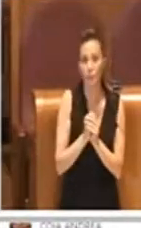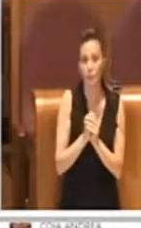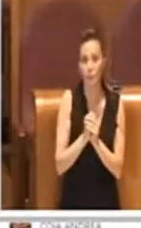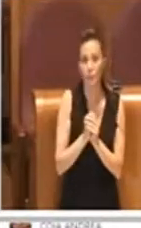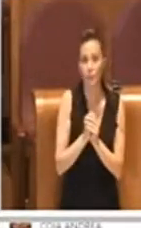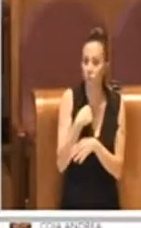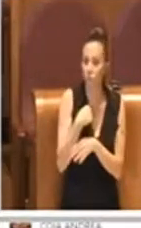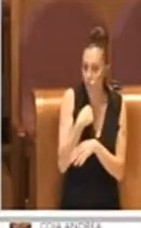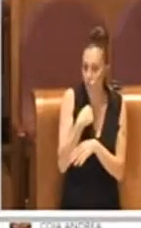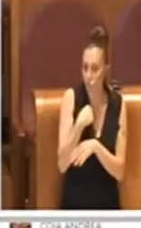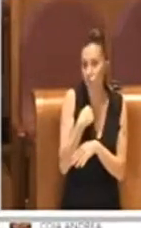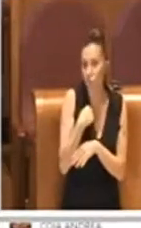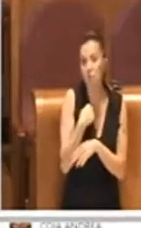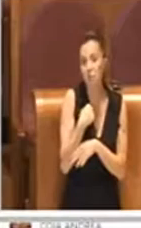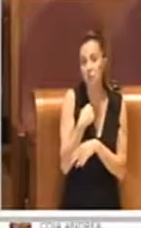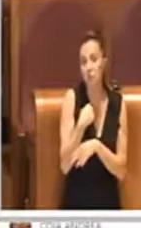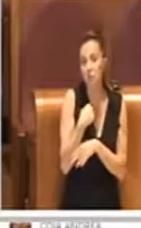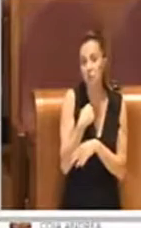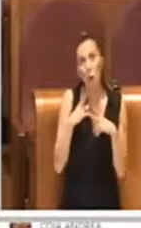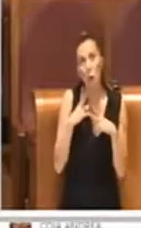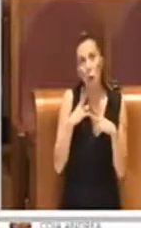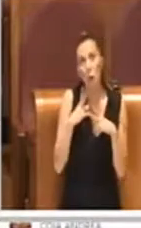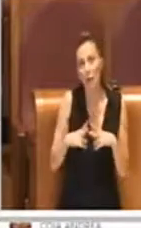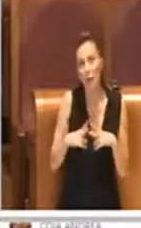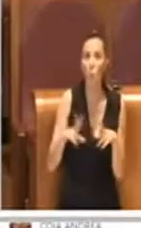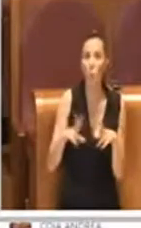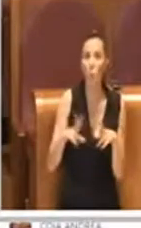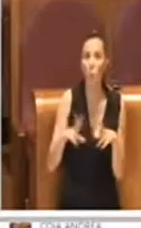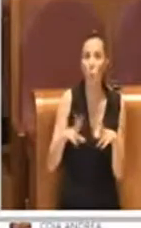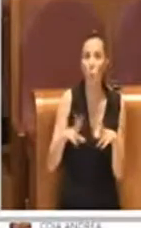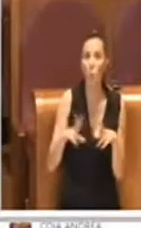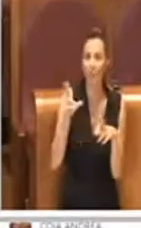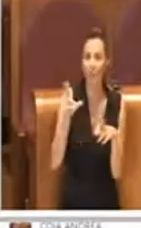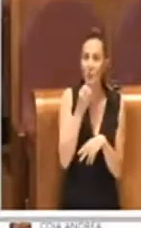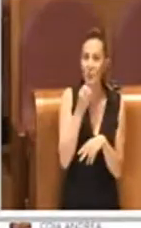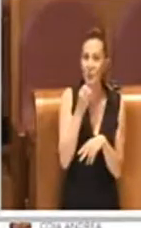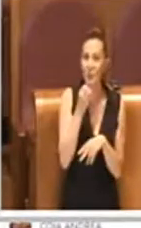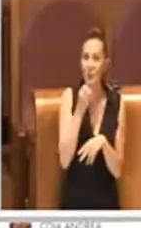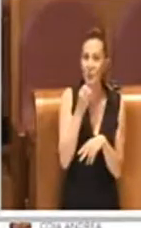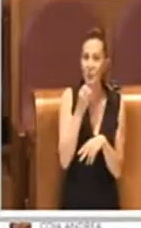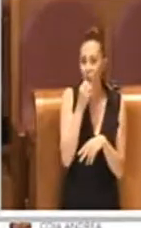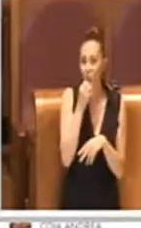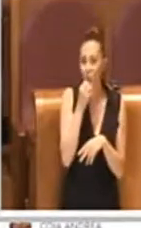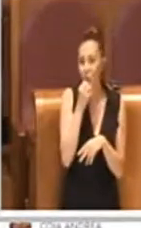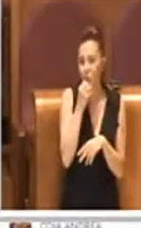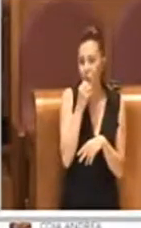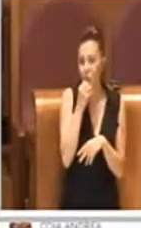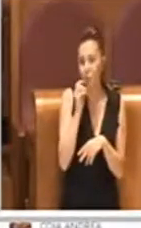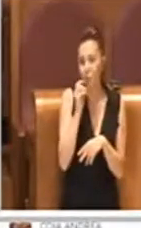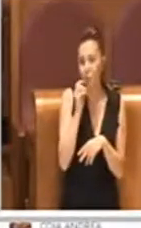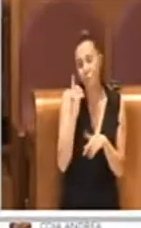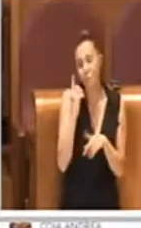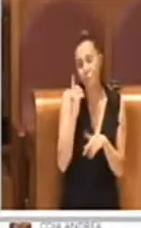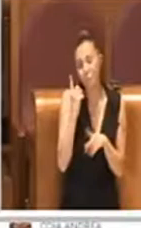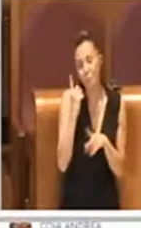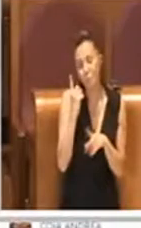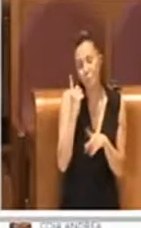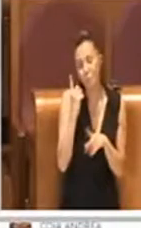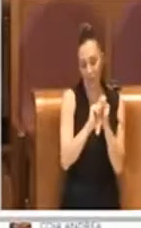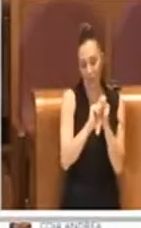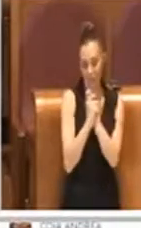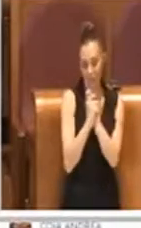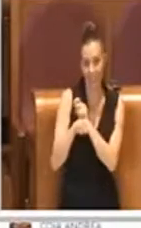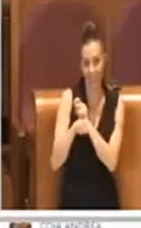relativamente tranquillo sulla bontà anche di questa variazione come che arrivati a